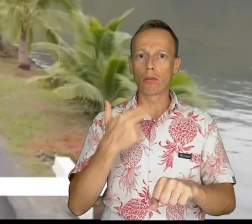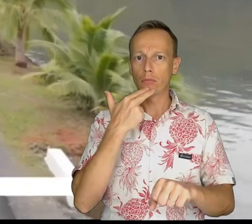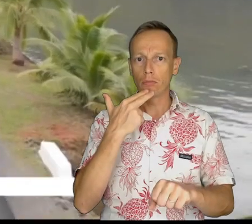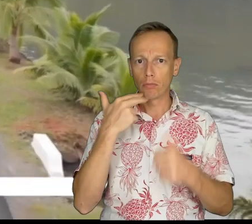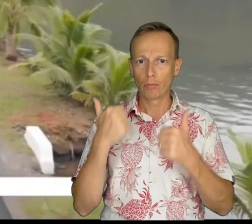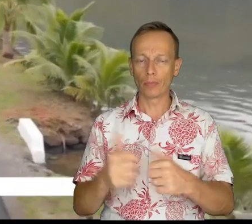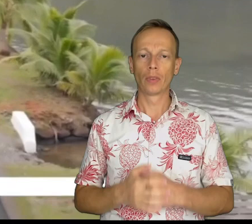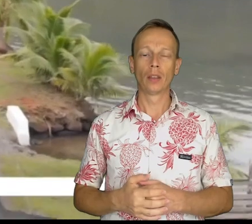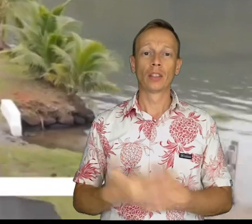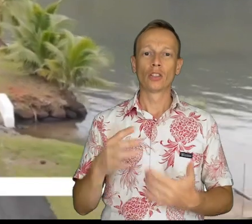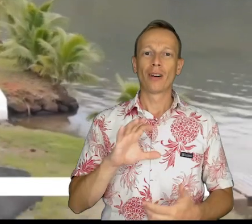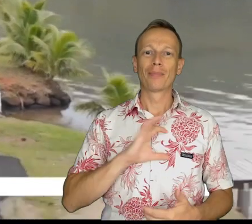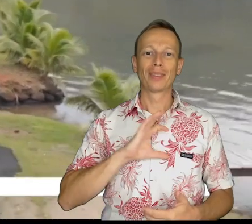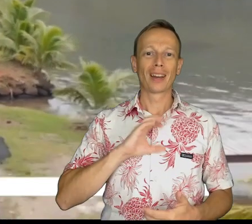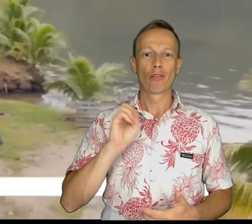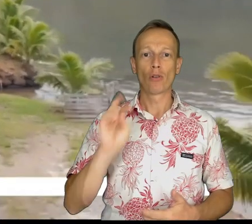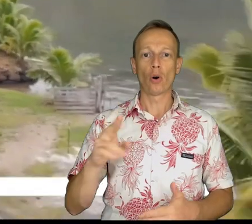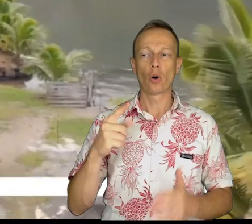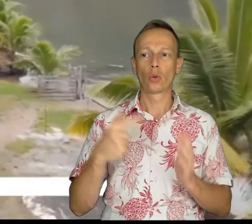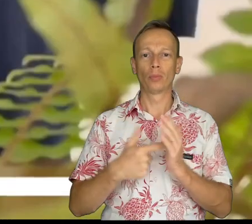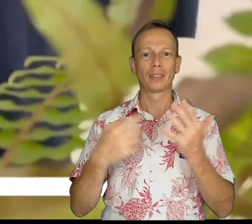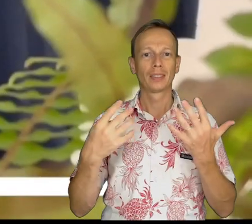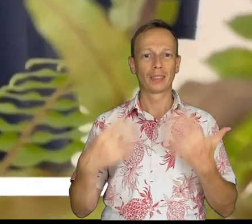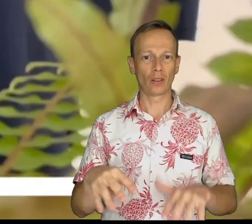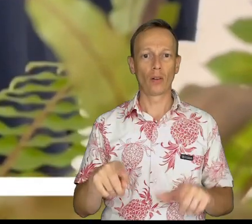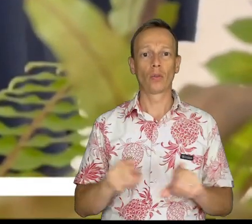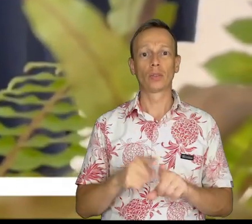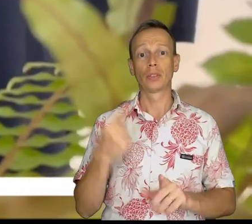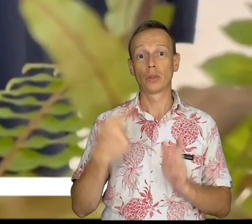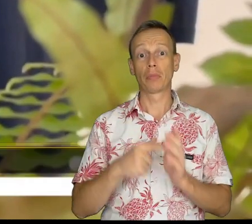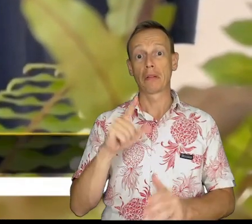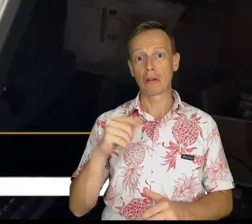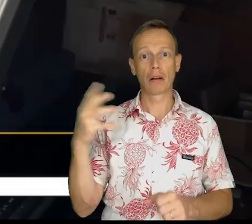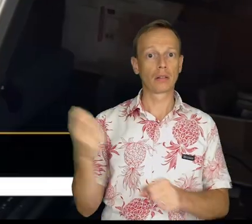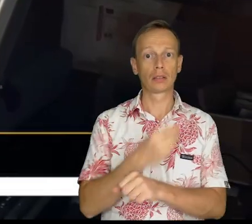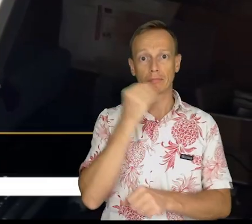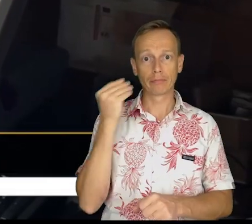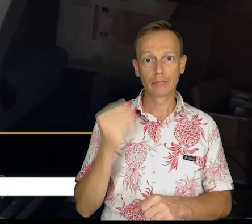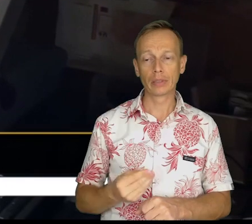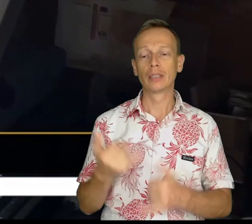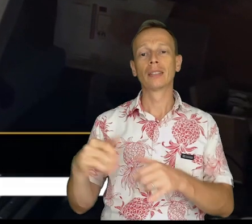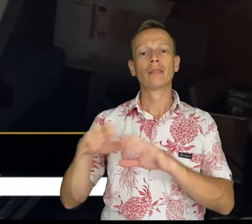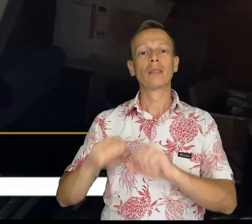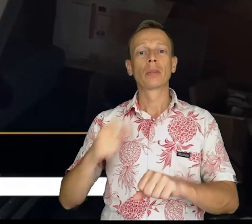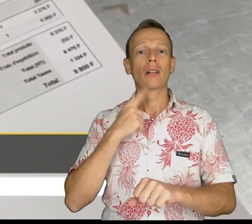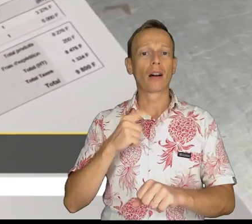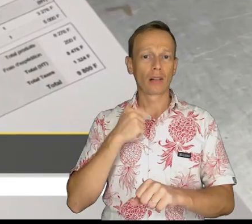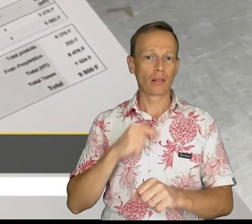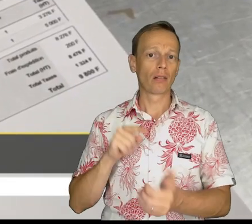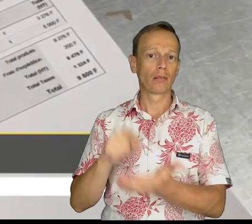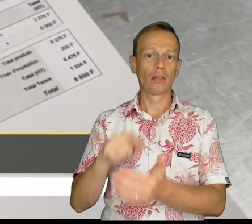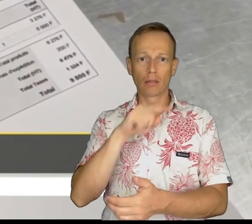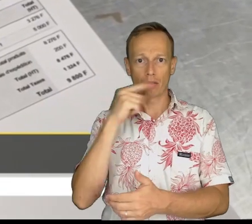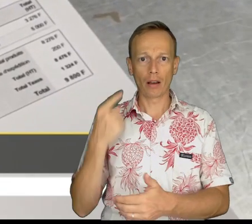Après avoir obtenu la médaille d'or en 2019, puis en 2020, la distillerie des îles Soulevons veut